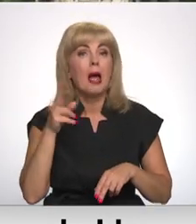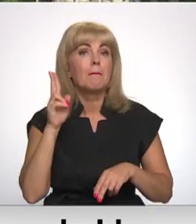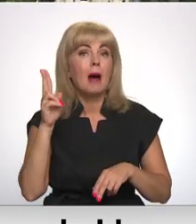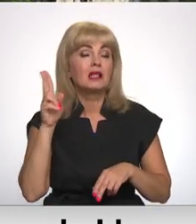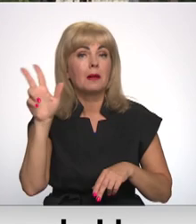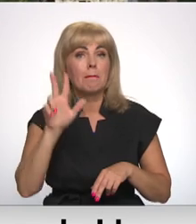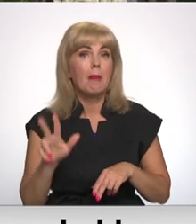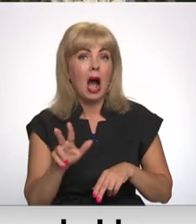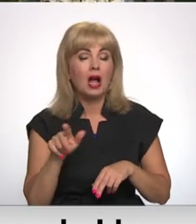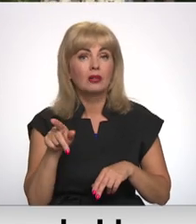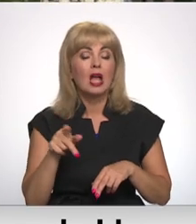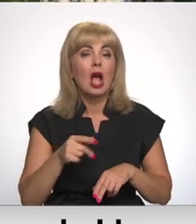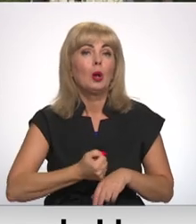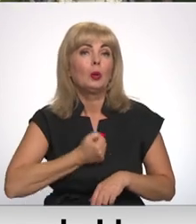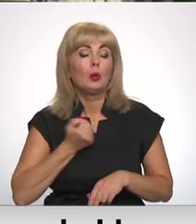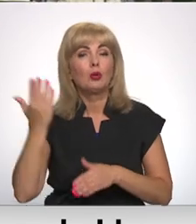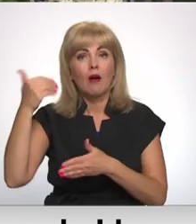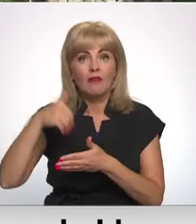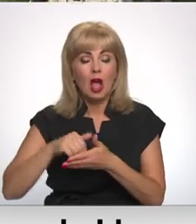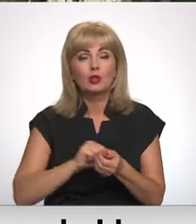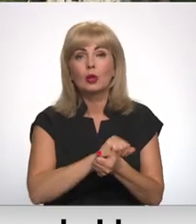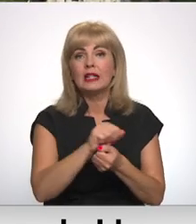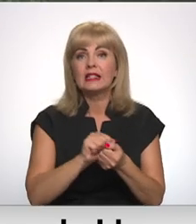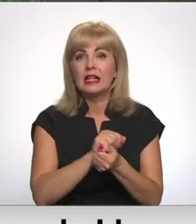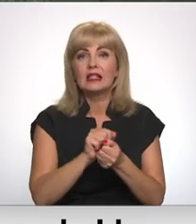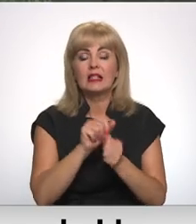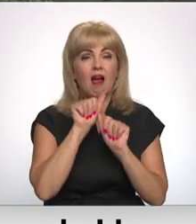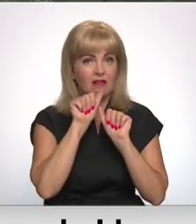Baltijas valsts sūro vēsturi iznīcinātu nedrīkst.